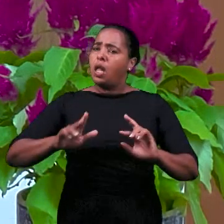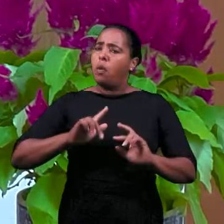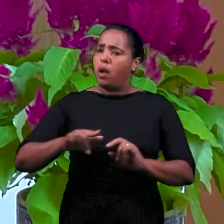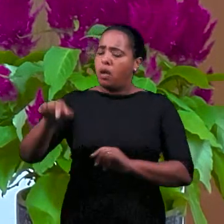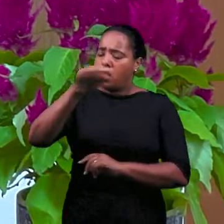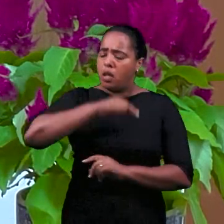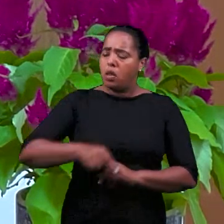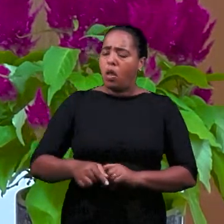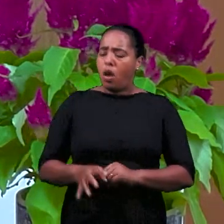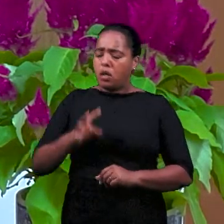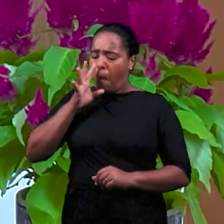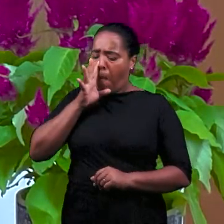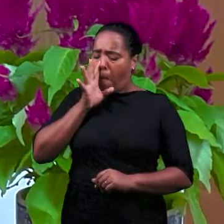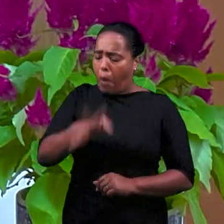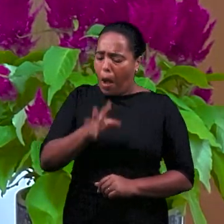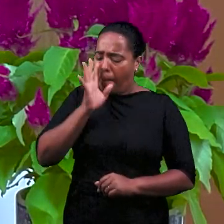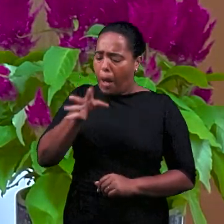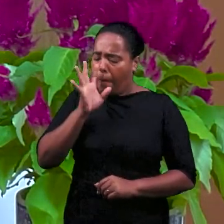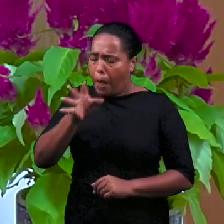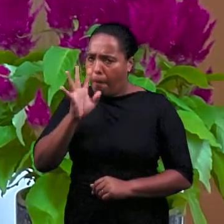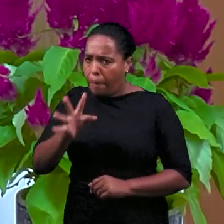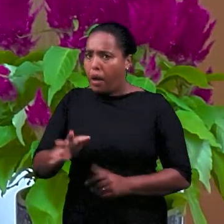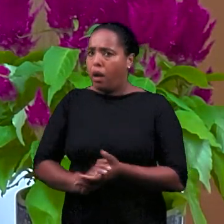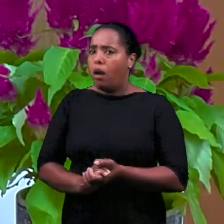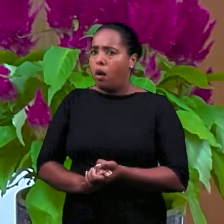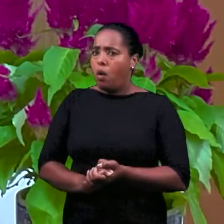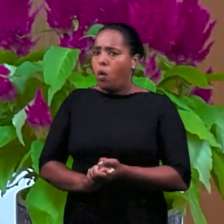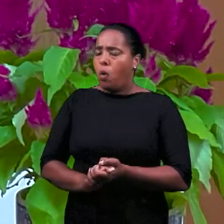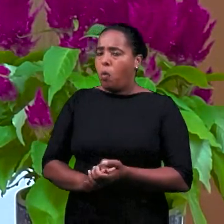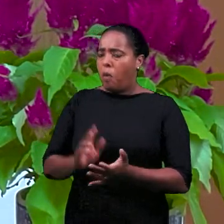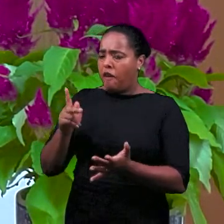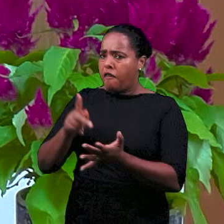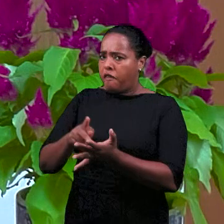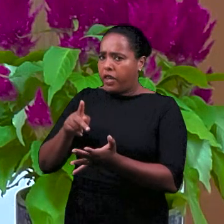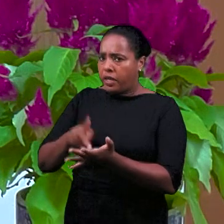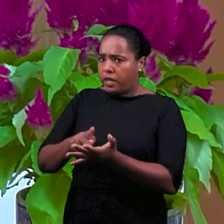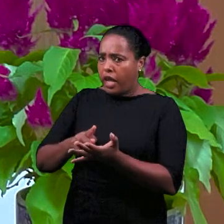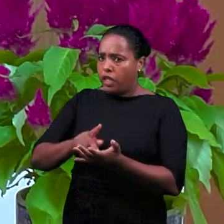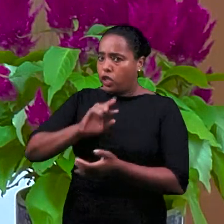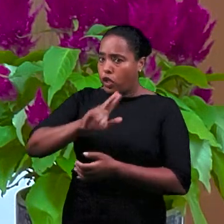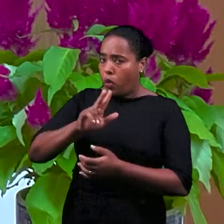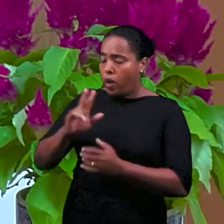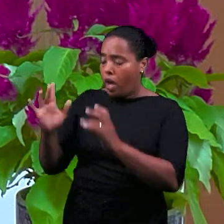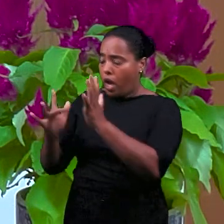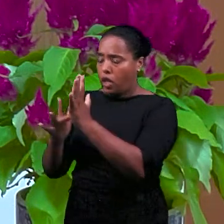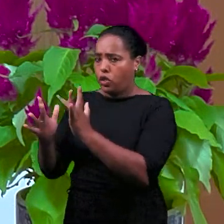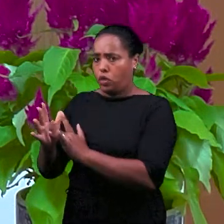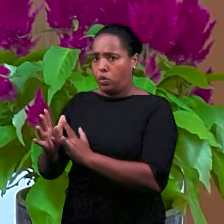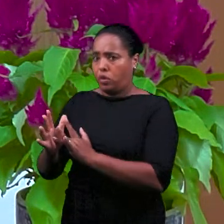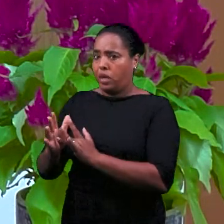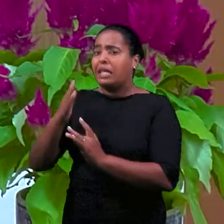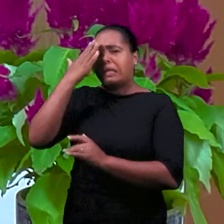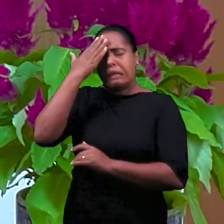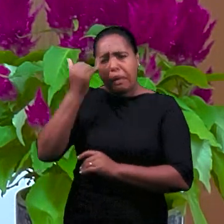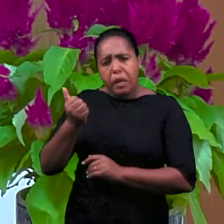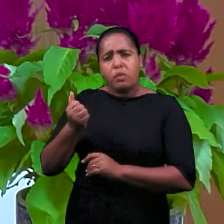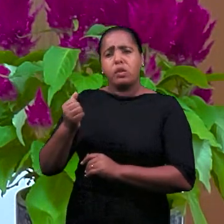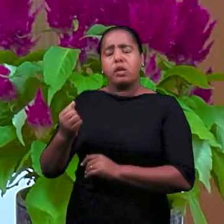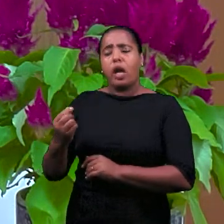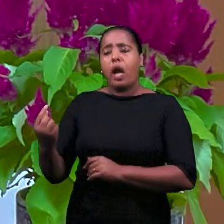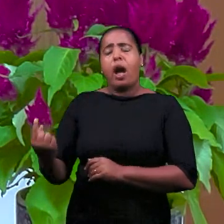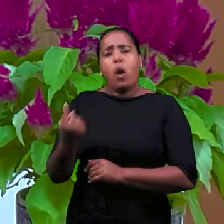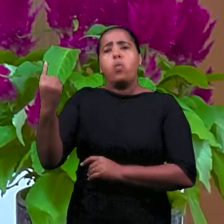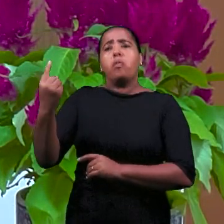истину, которая не является истиной Иисуса, потому что это истина